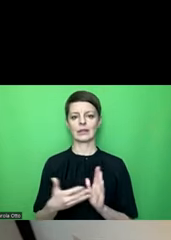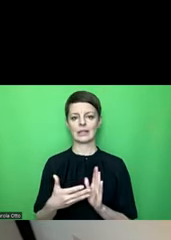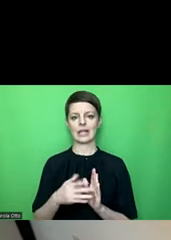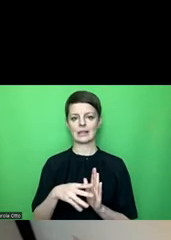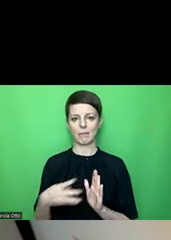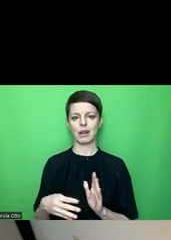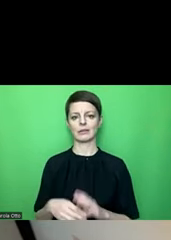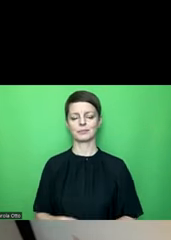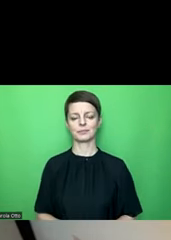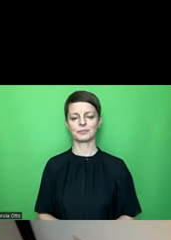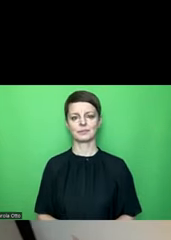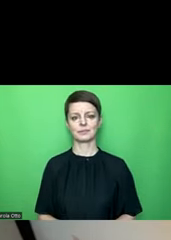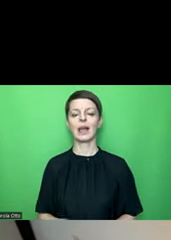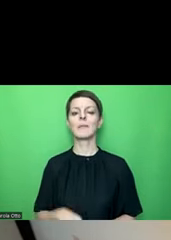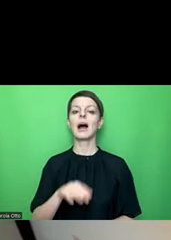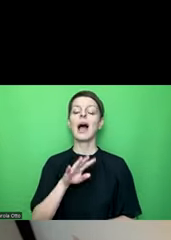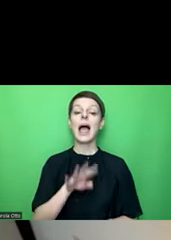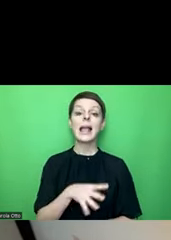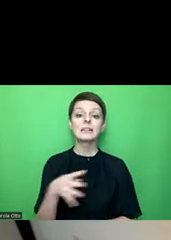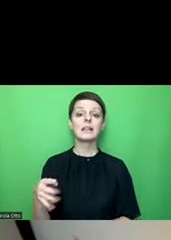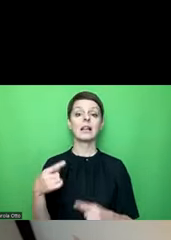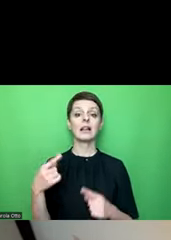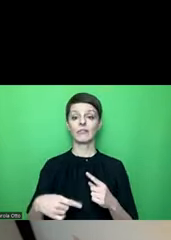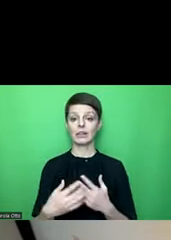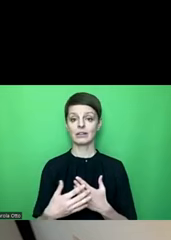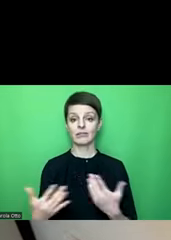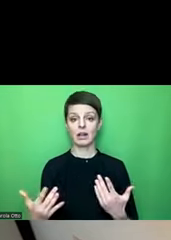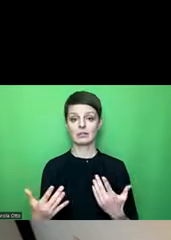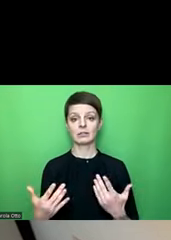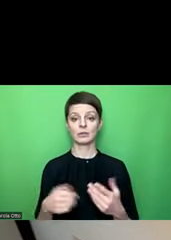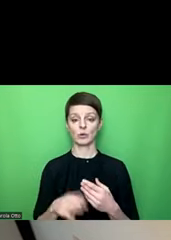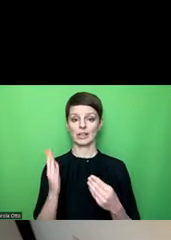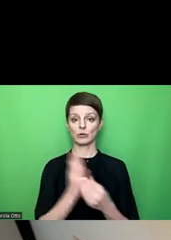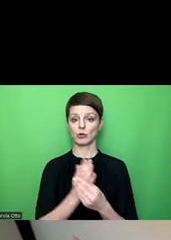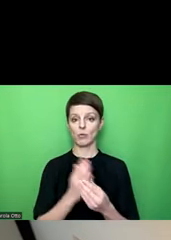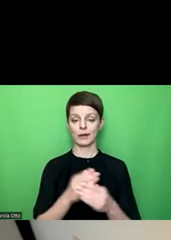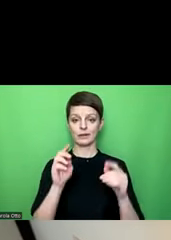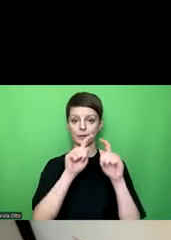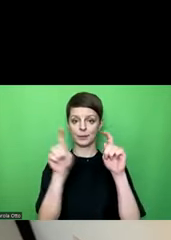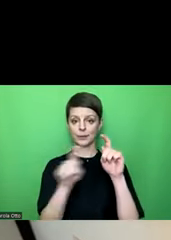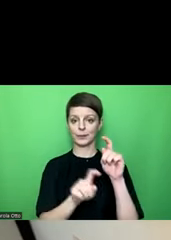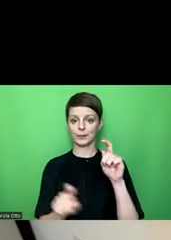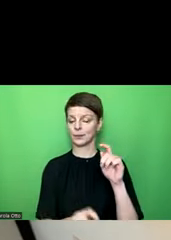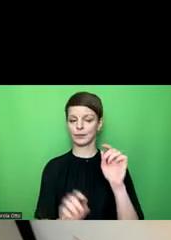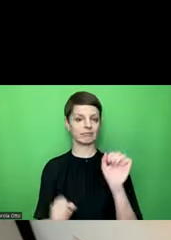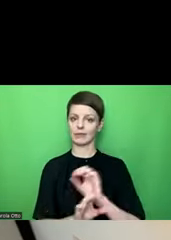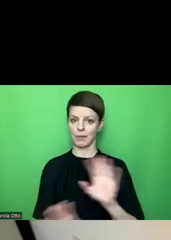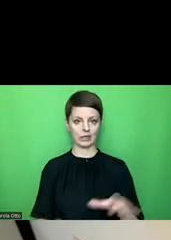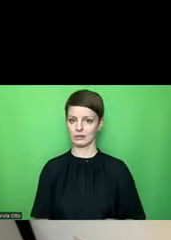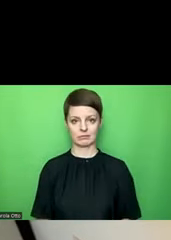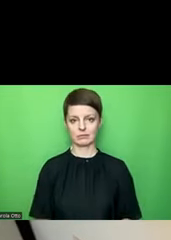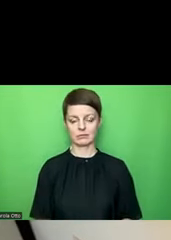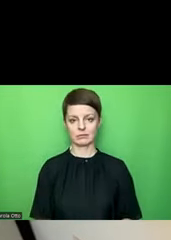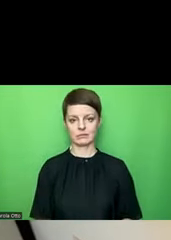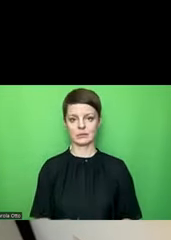Es gibt in Excel keine Möglichkeit, wirklich linear durch ein Dokument durchzugehen, wenn ich einfach nur